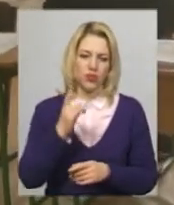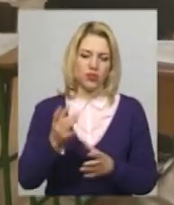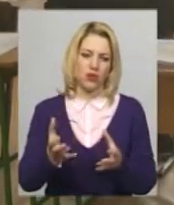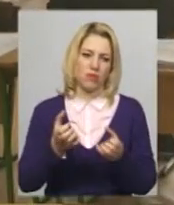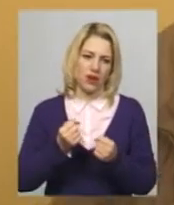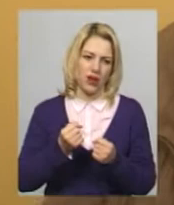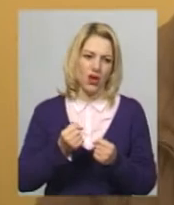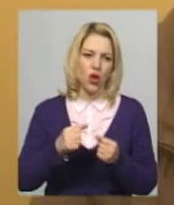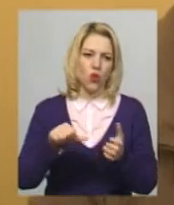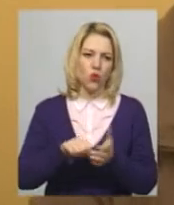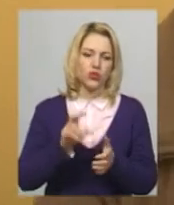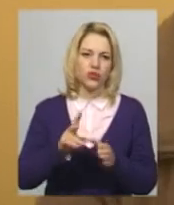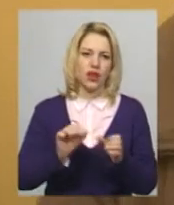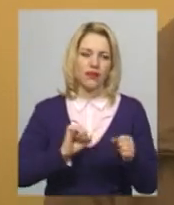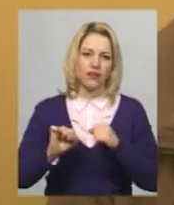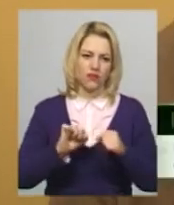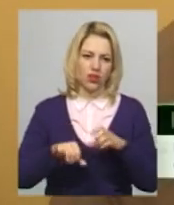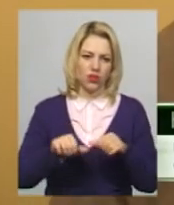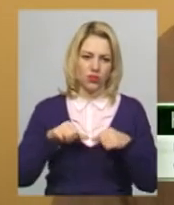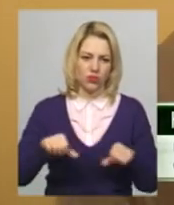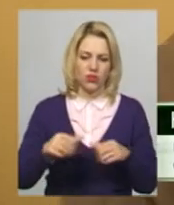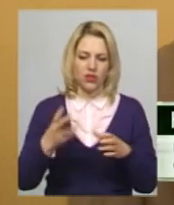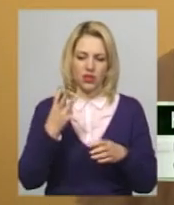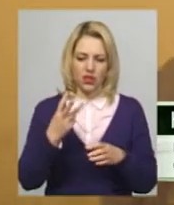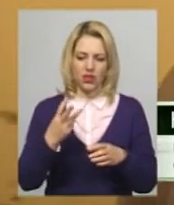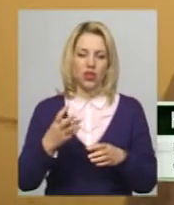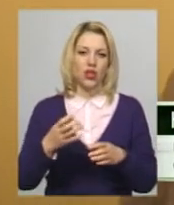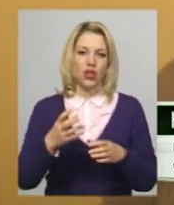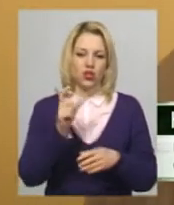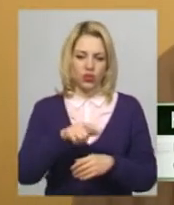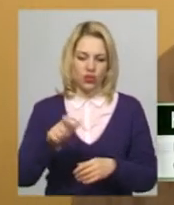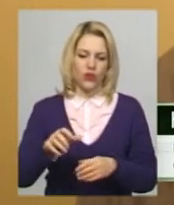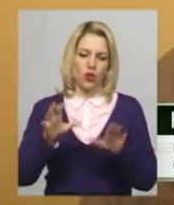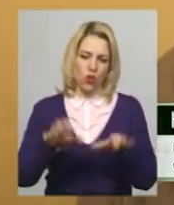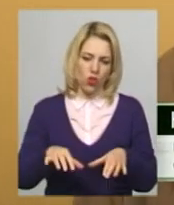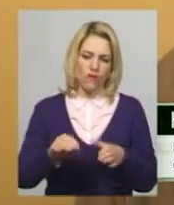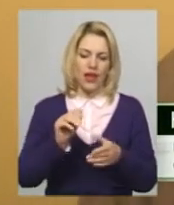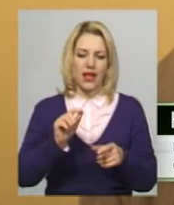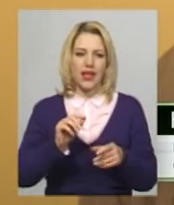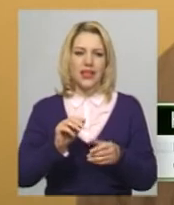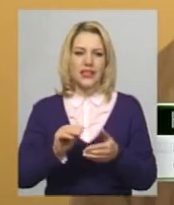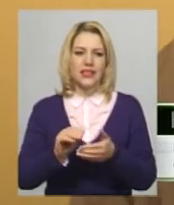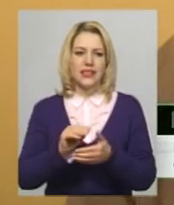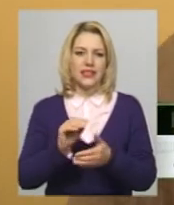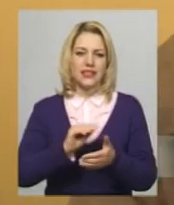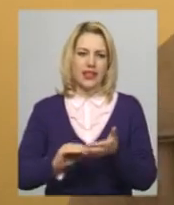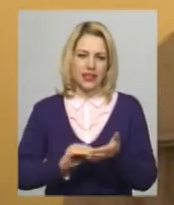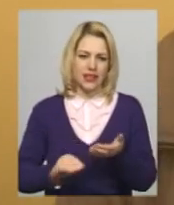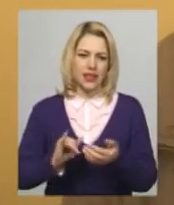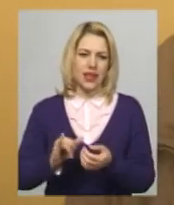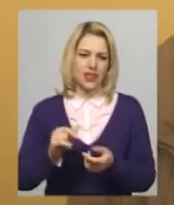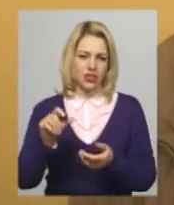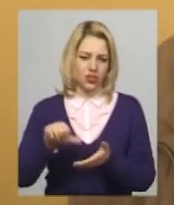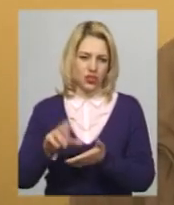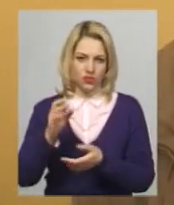керівник комісії. В складі приїхали трьох чоловік – голова, секретар і звільнений, ще член комісії приїхали. Ну, шофер і